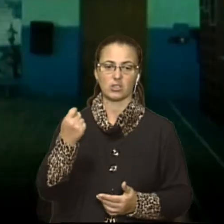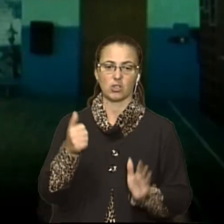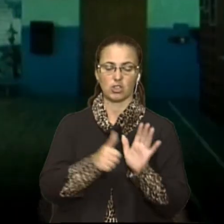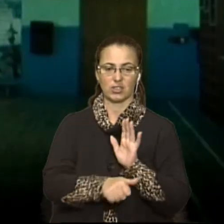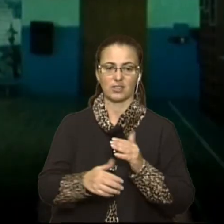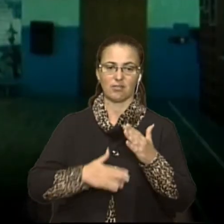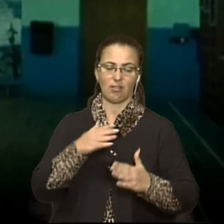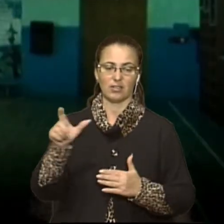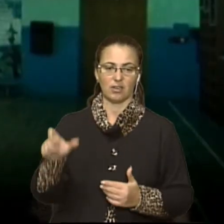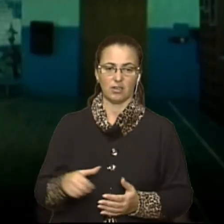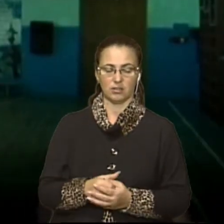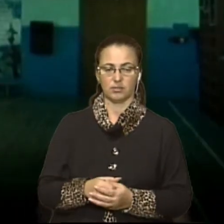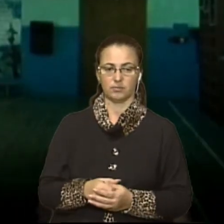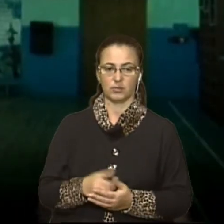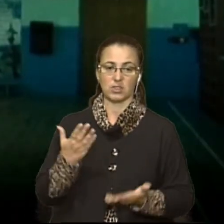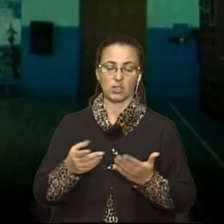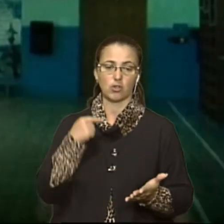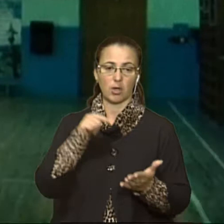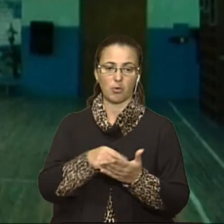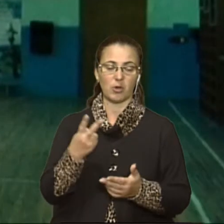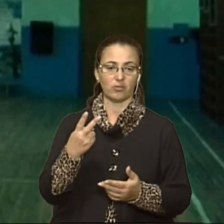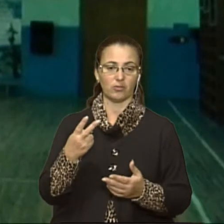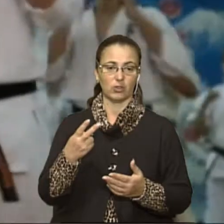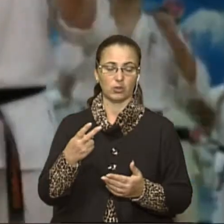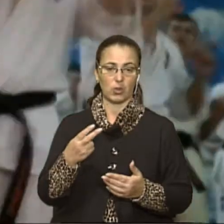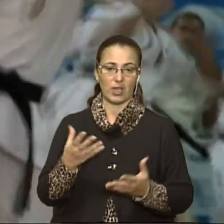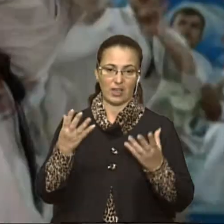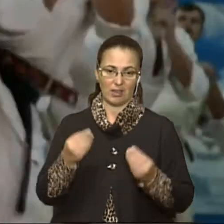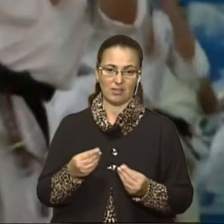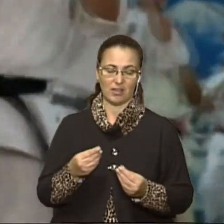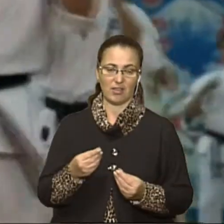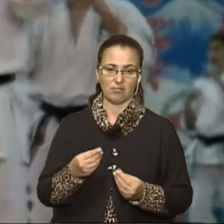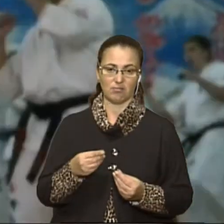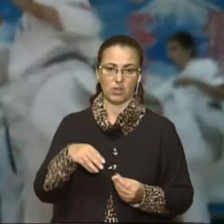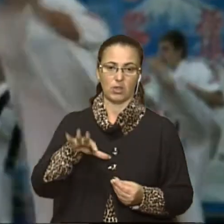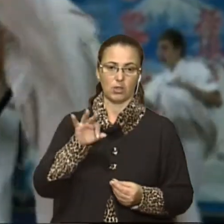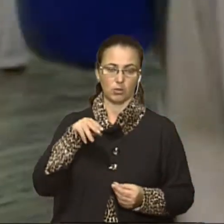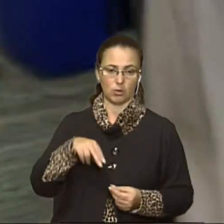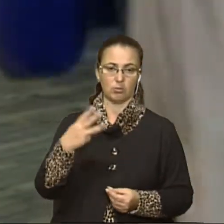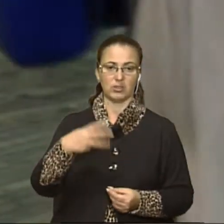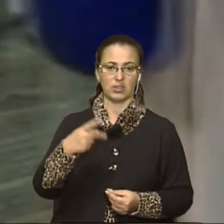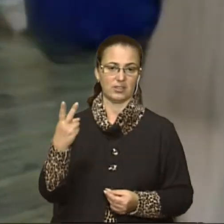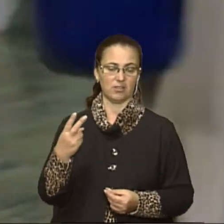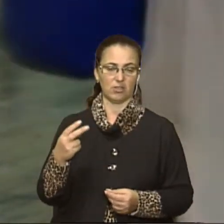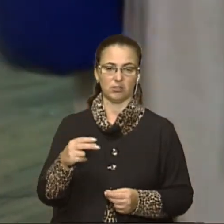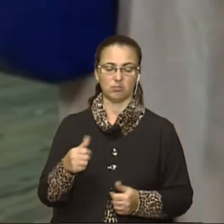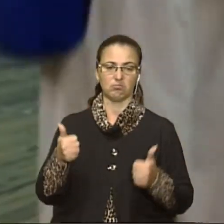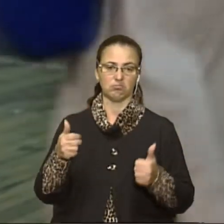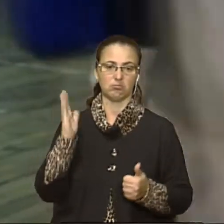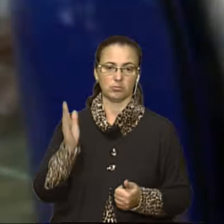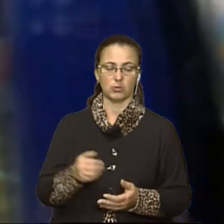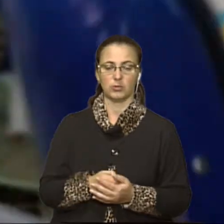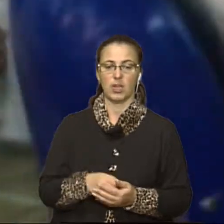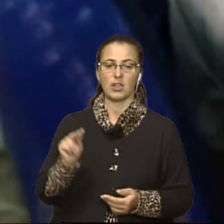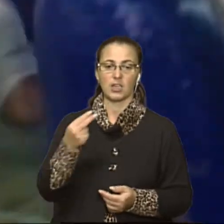попаду на другий день змагань, тобто в ТОП-32, це буде для мене дуже хороший результат. На чемпіонат світу з карате у Японії Юрій Дума полетить